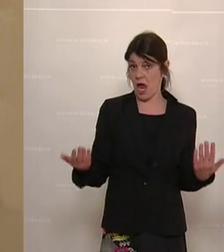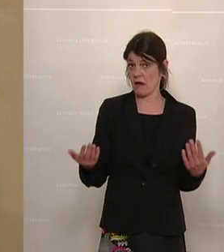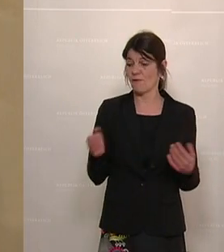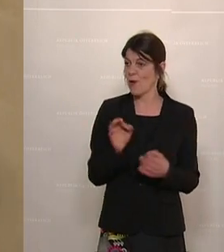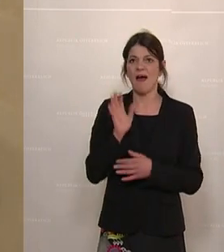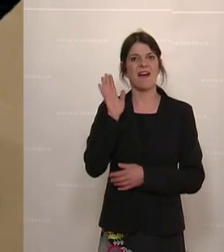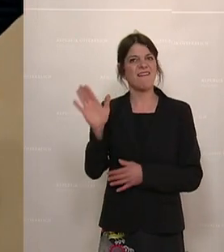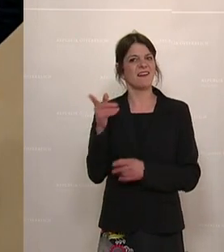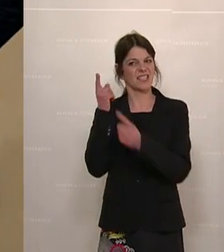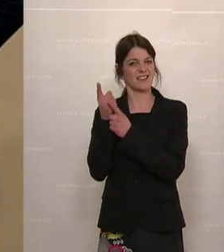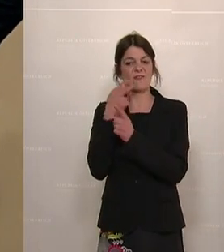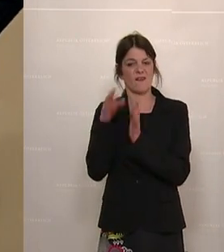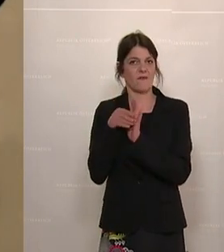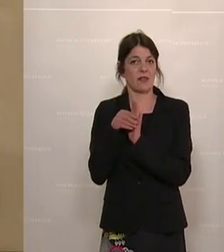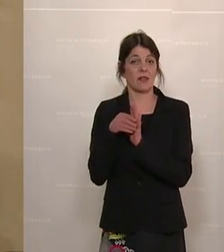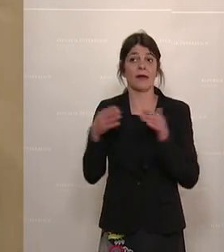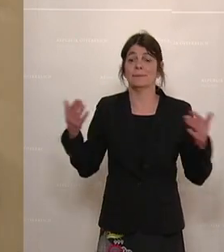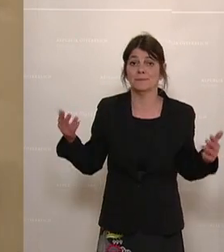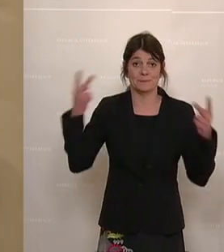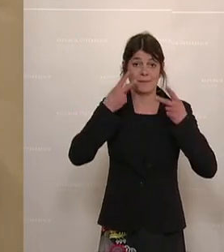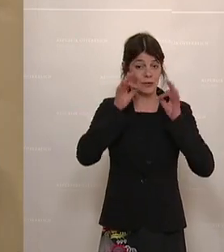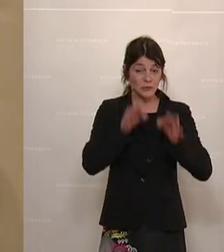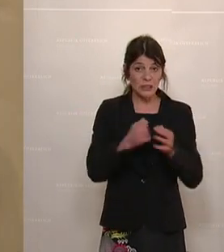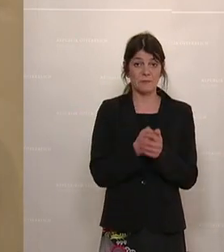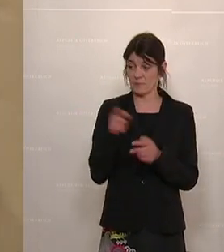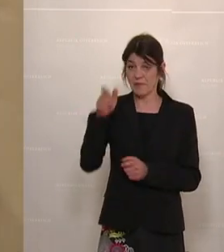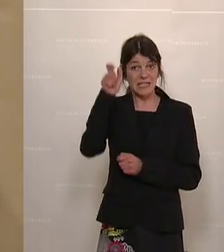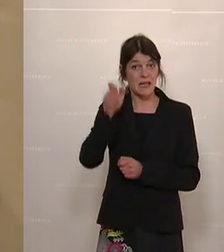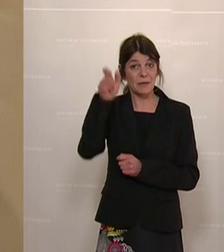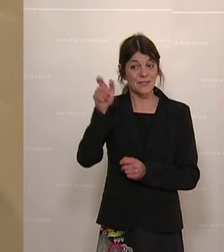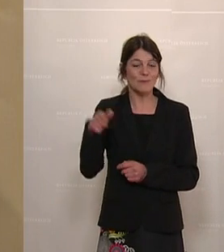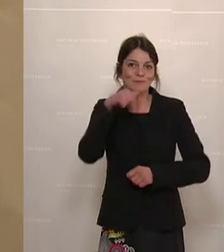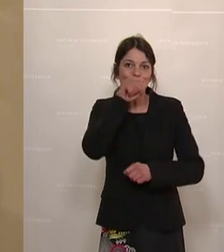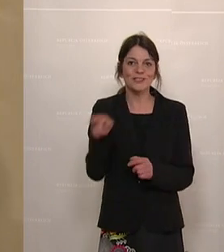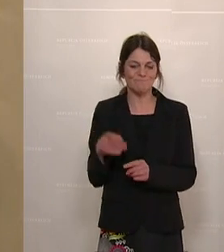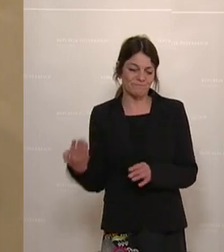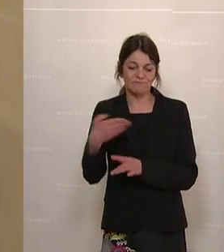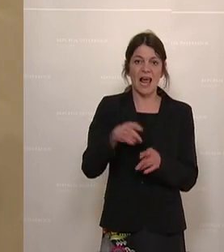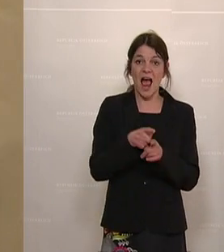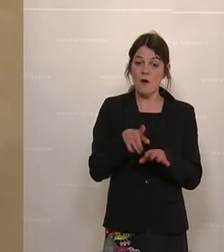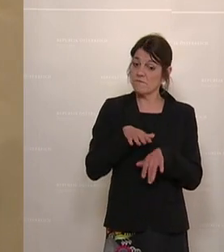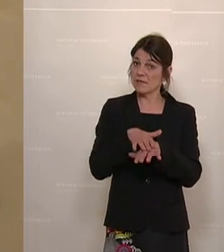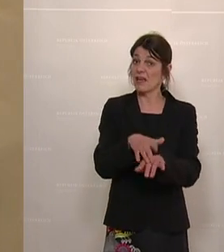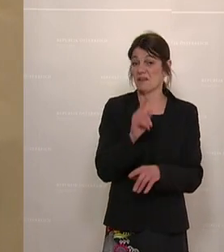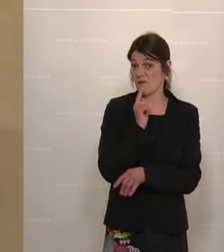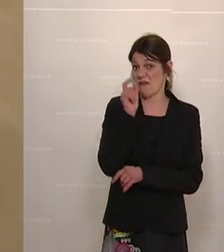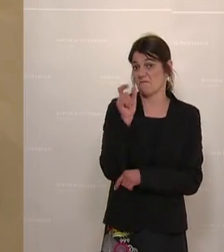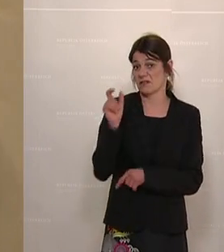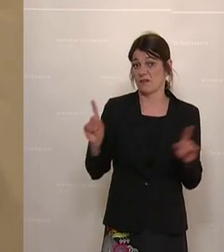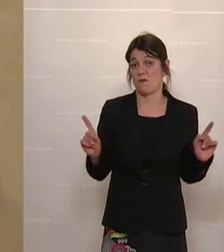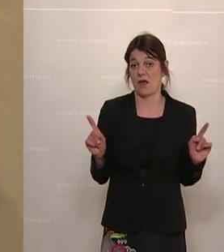für ihre Zwecke verwenden wollen. Natürlich, diese Personen machen das gerne, die gehen dorthin, es sind ziemlich wenige,